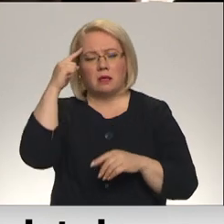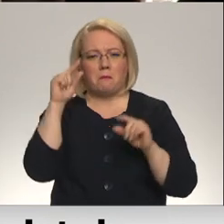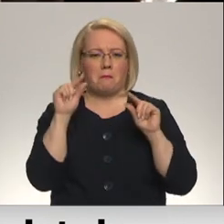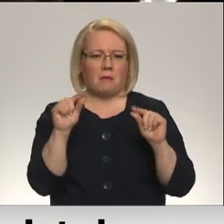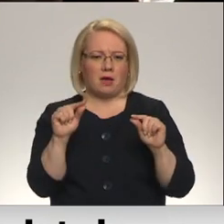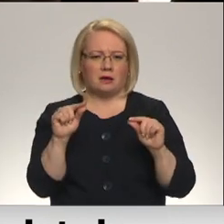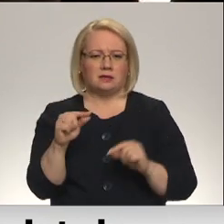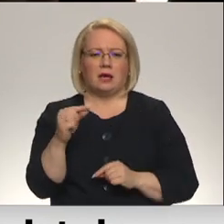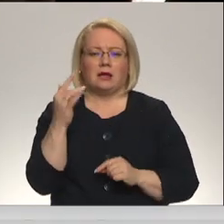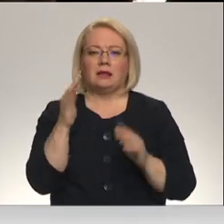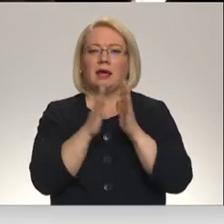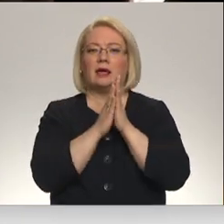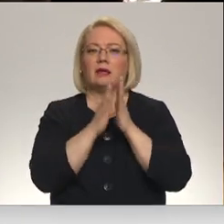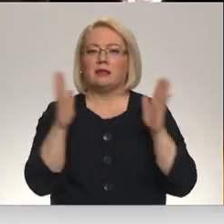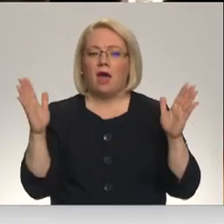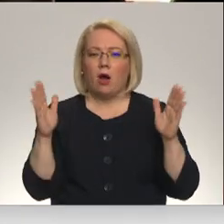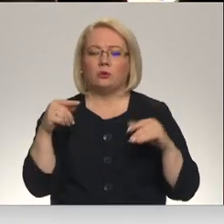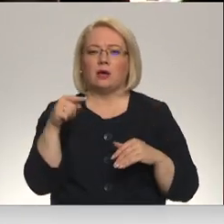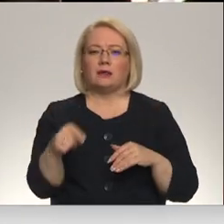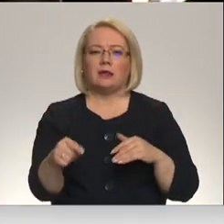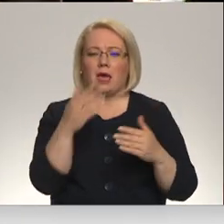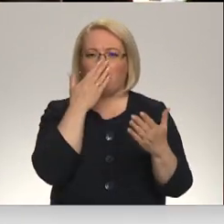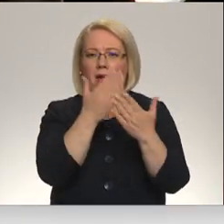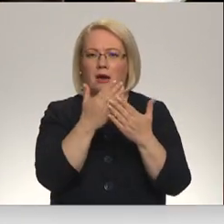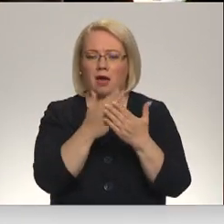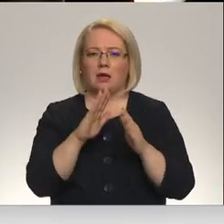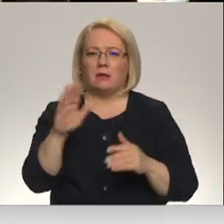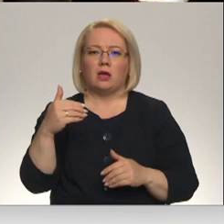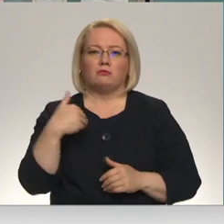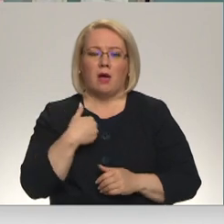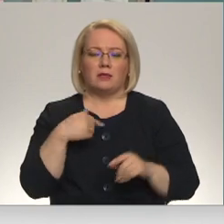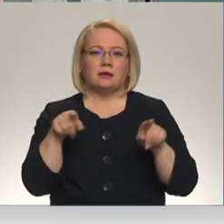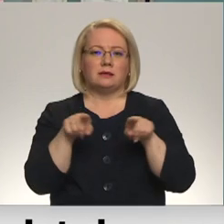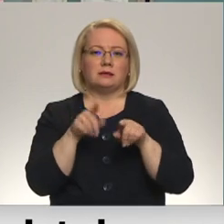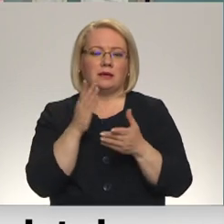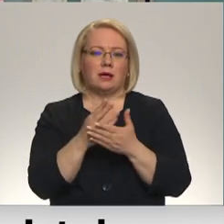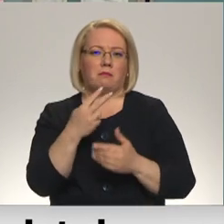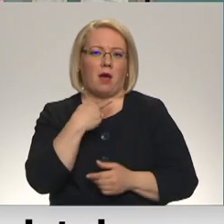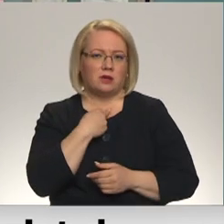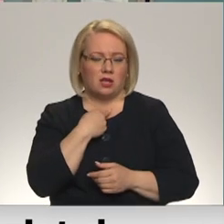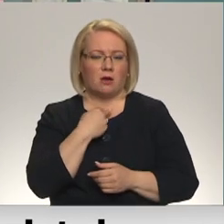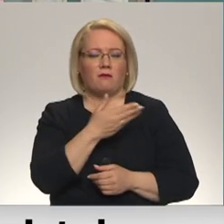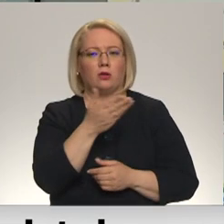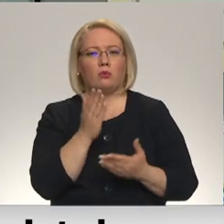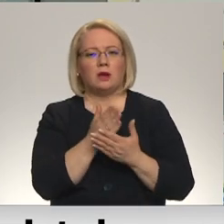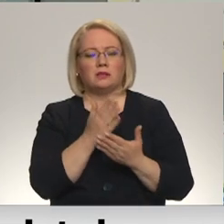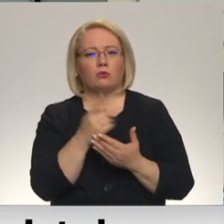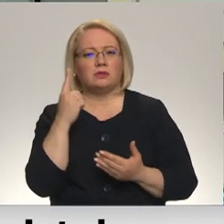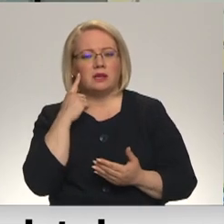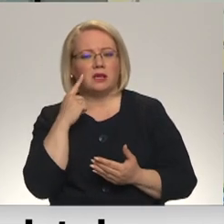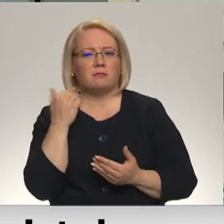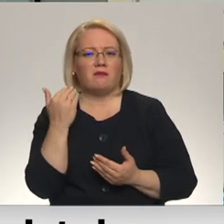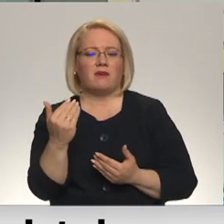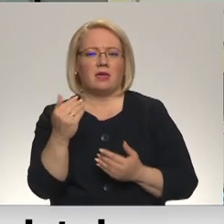Tik daudz, cik es šuprēt te parodies sakrojas, nopriekš manis ir arī porsteigums. Bet dzirdies, ka kaut ko īpriekš arī par Jāņa Gleizdu vai par Morais